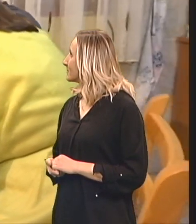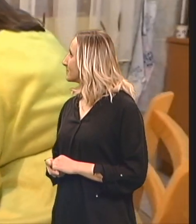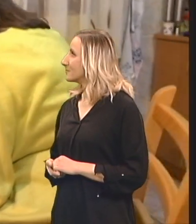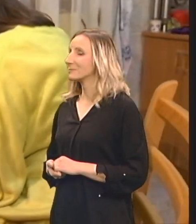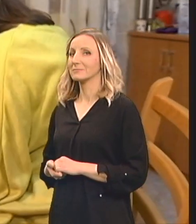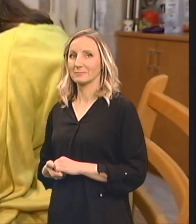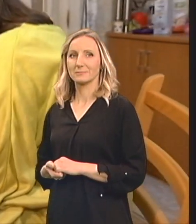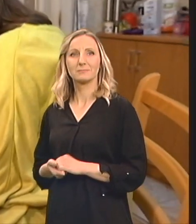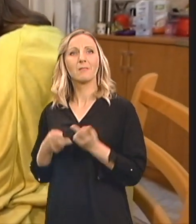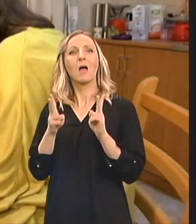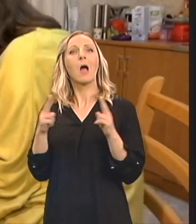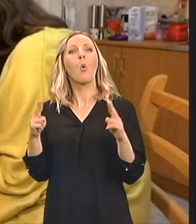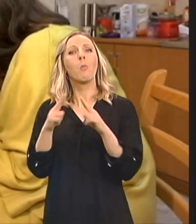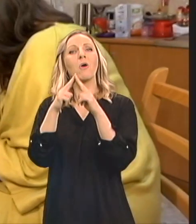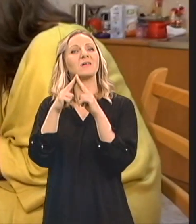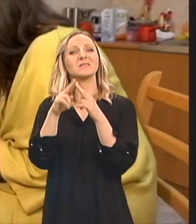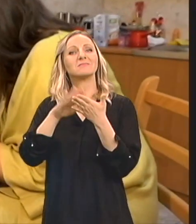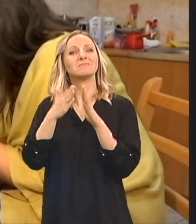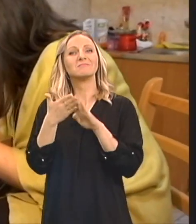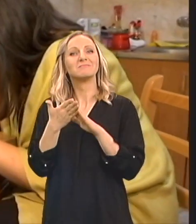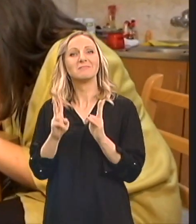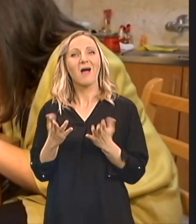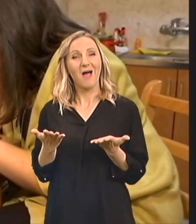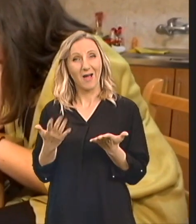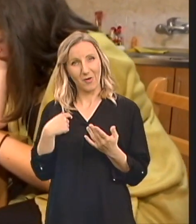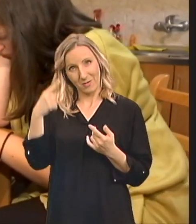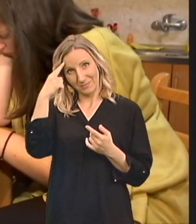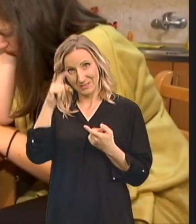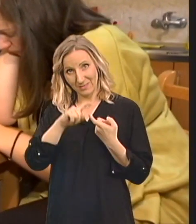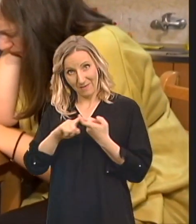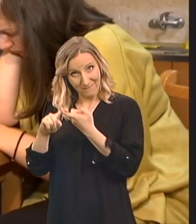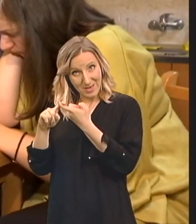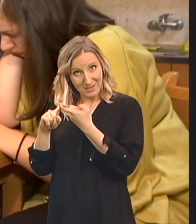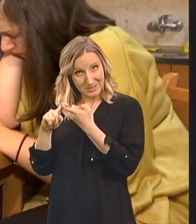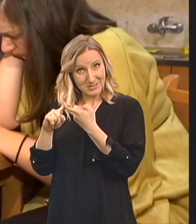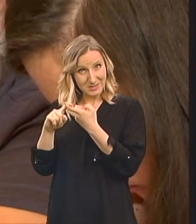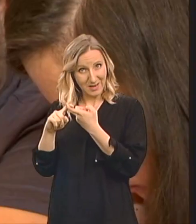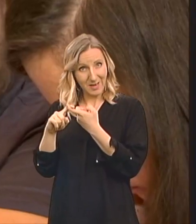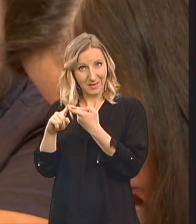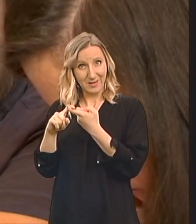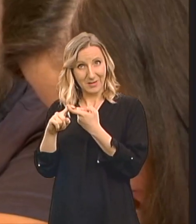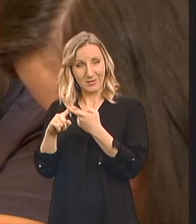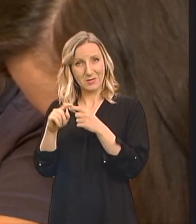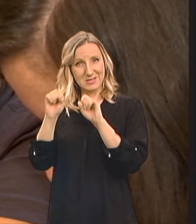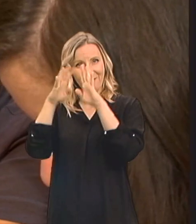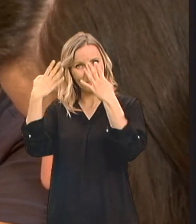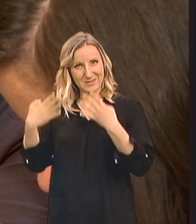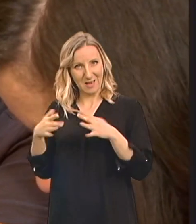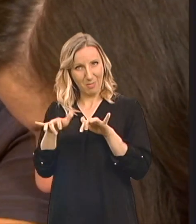Ako si upoznala svog suproka čini bi se da je nešto vezano za blog, ili da? Jeste Skroz je vezano za blog